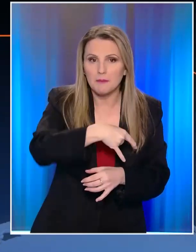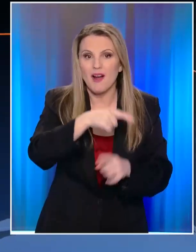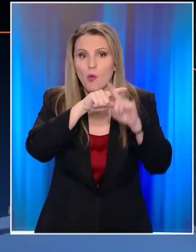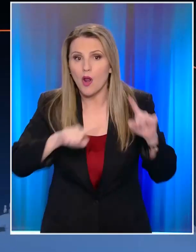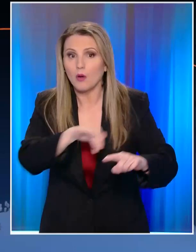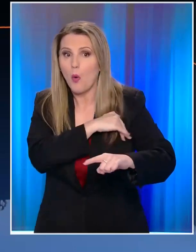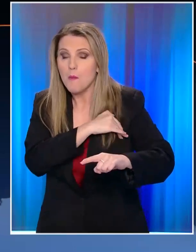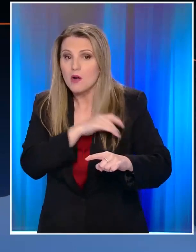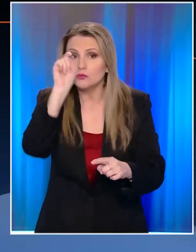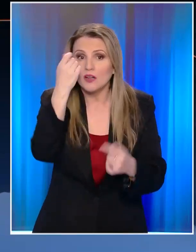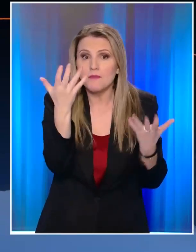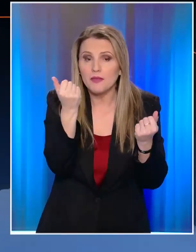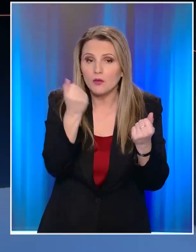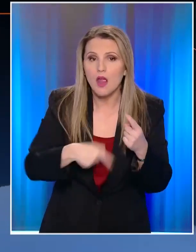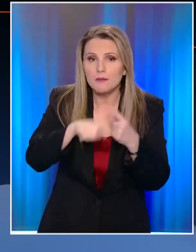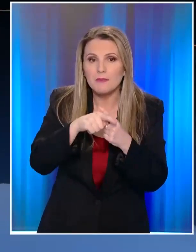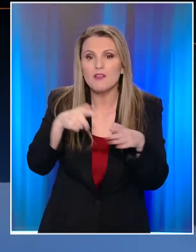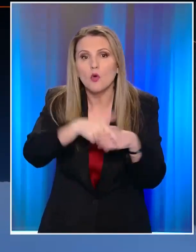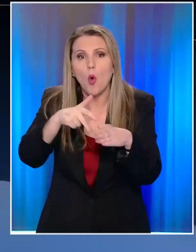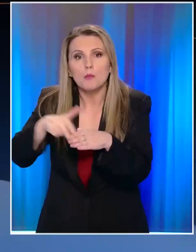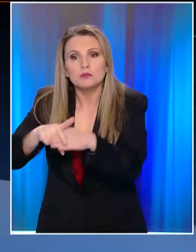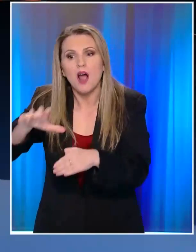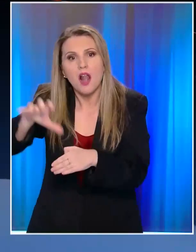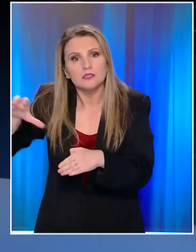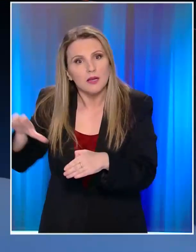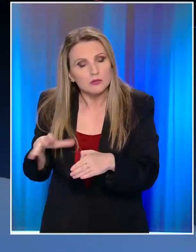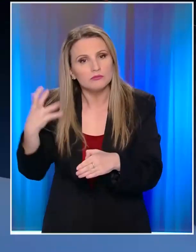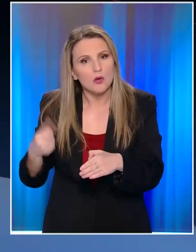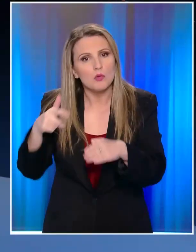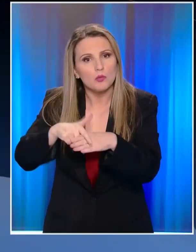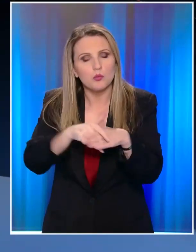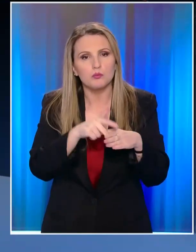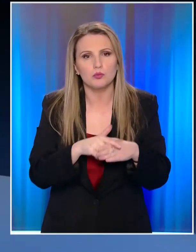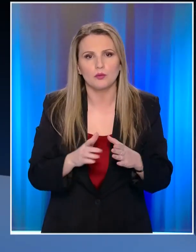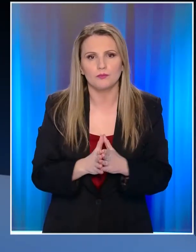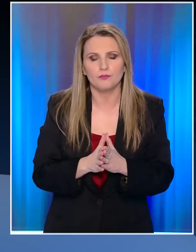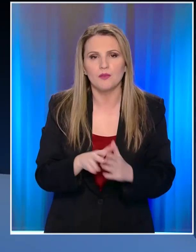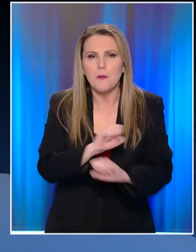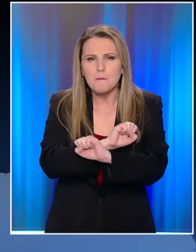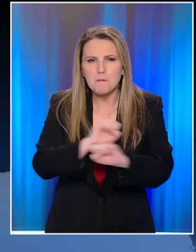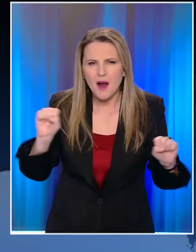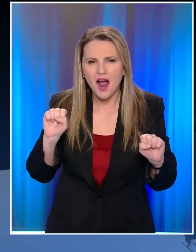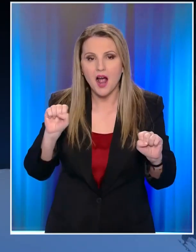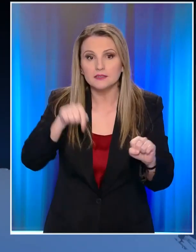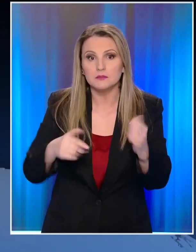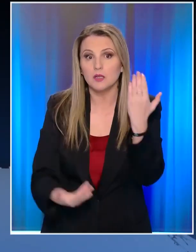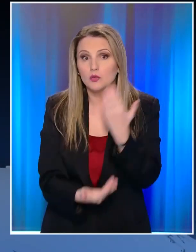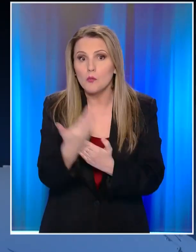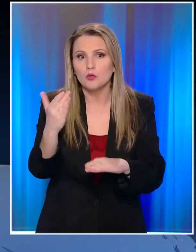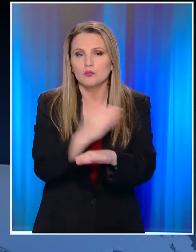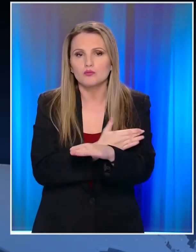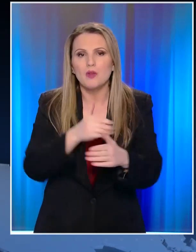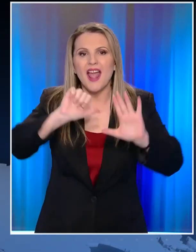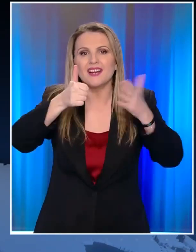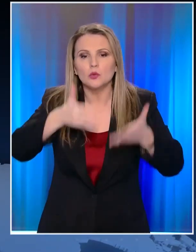Χολαργό, Μαρούσι ενώ παρατηρούνται σποραδικά κενά ηλεκτροδότησης και σε άλλες περιοχές. Η σχηρή έκρηξη σημειώθηκε νωρίς το πρωί σε